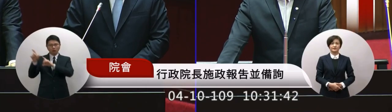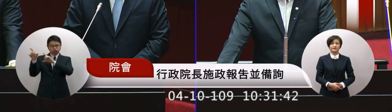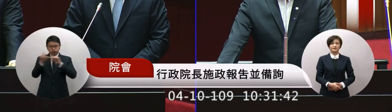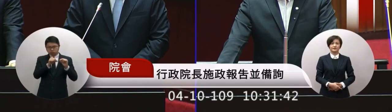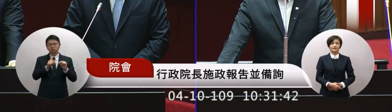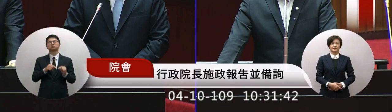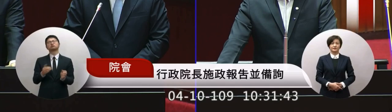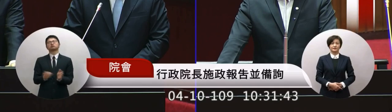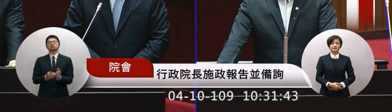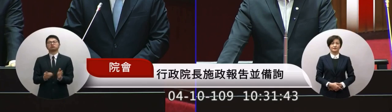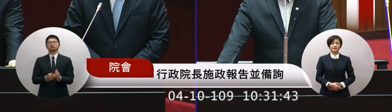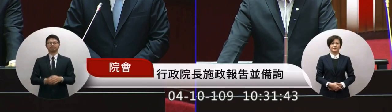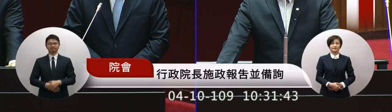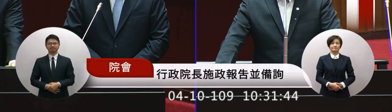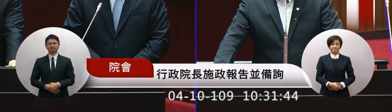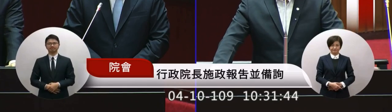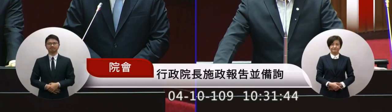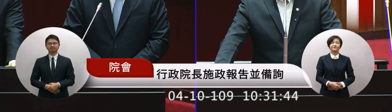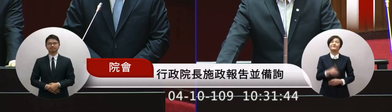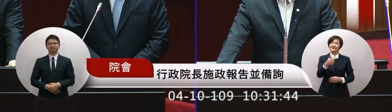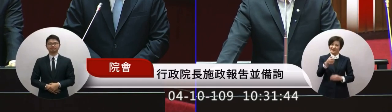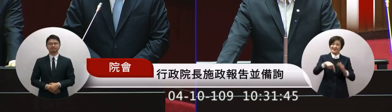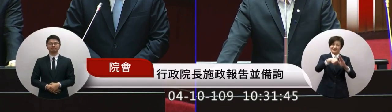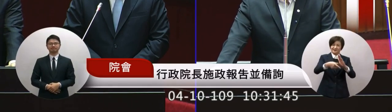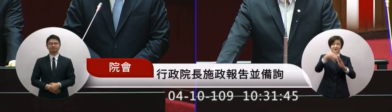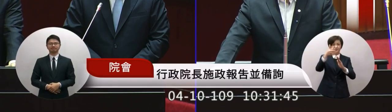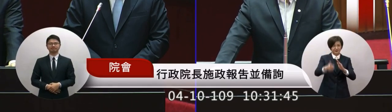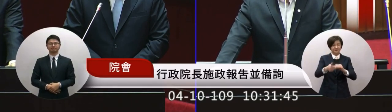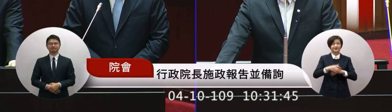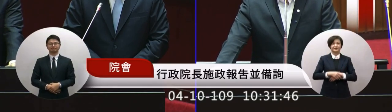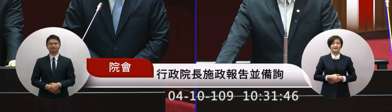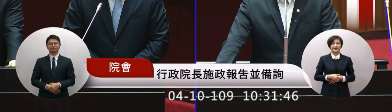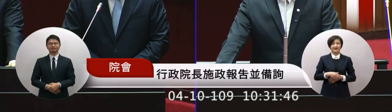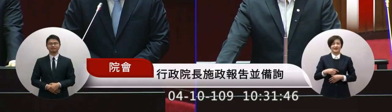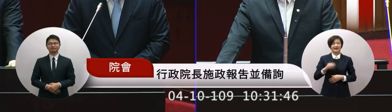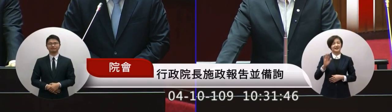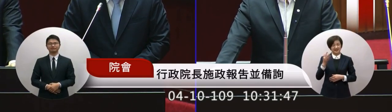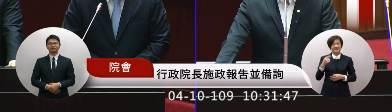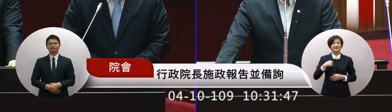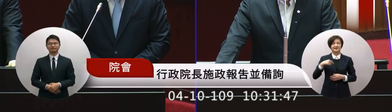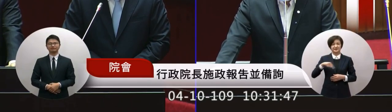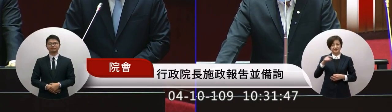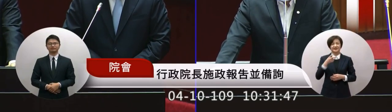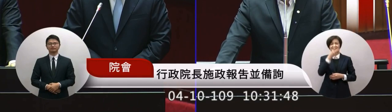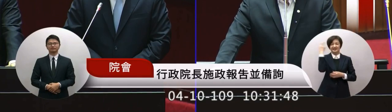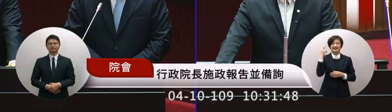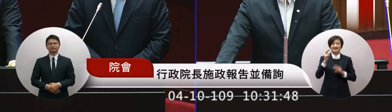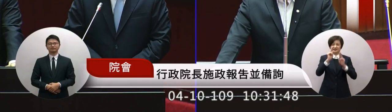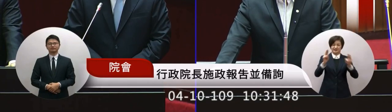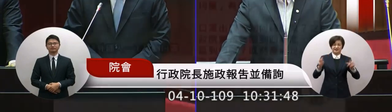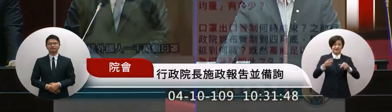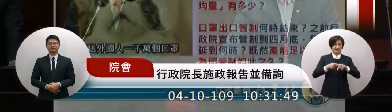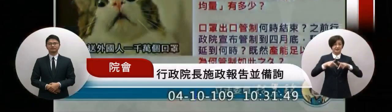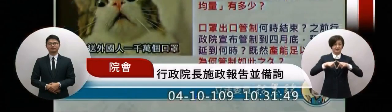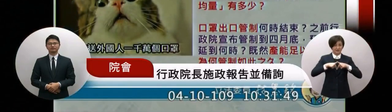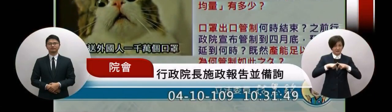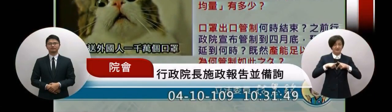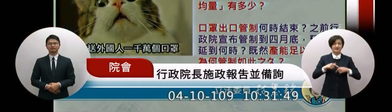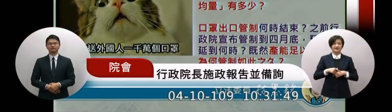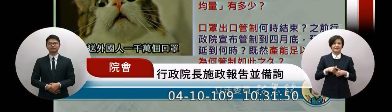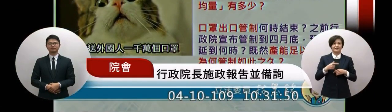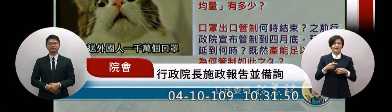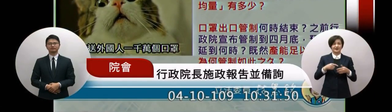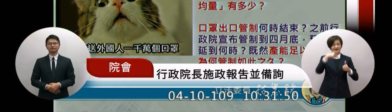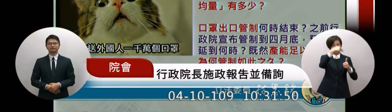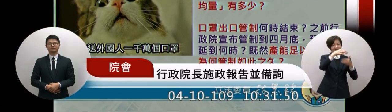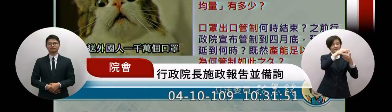這樣來做就很好謝謝院長但是我們發覺說雖然我們的指揮中心有一些指